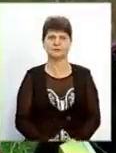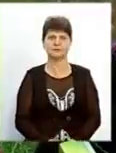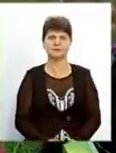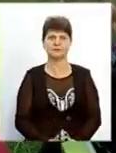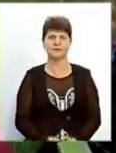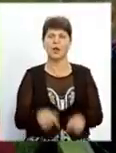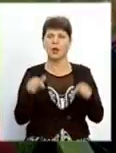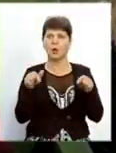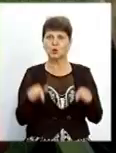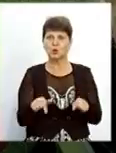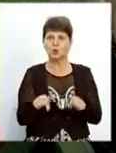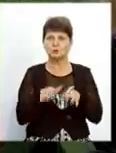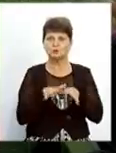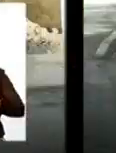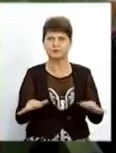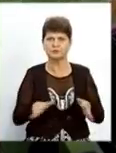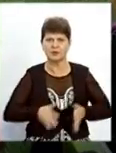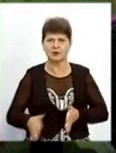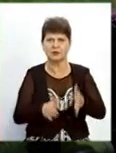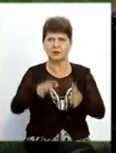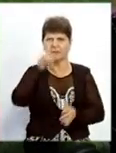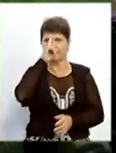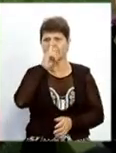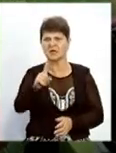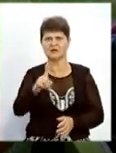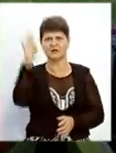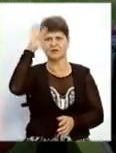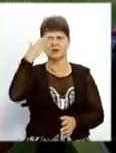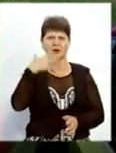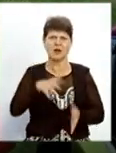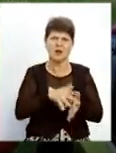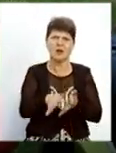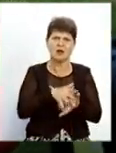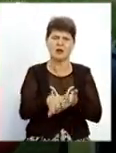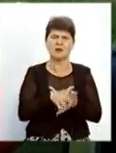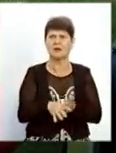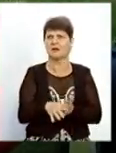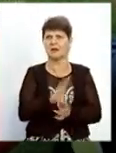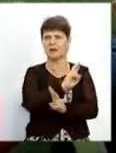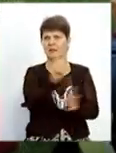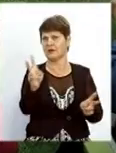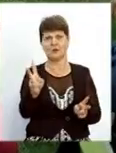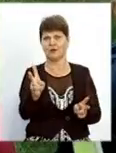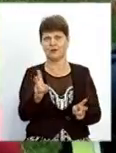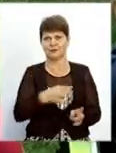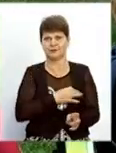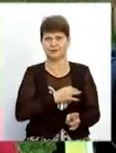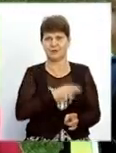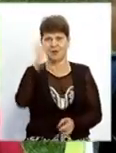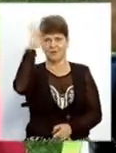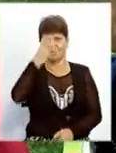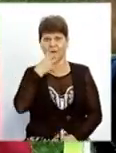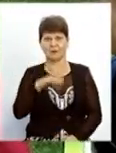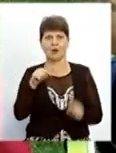Тут текло ручі місяць, просто місяць. І таке враження, що в нас нікому діла немає до того. Це гаряча вода текла,